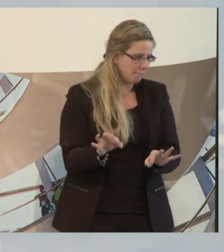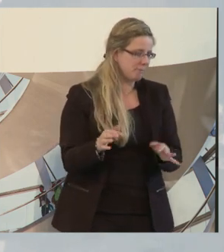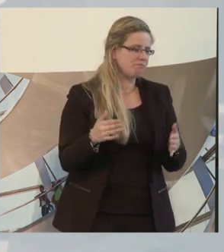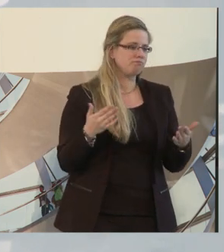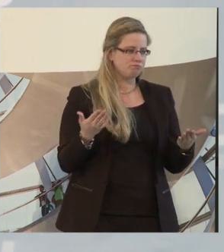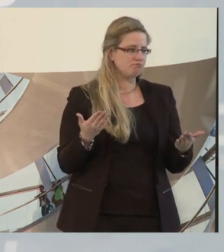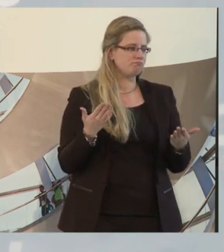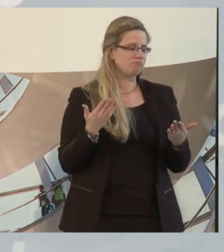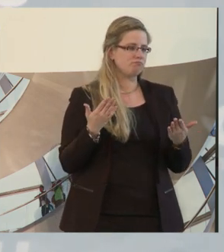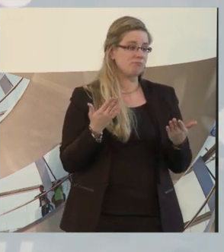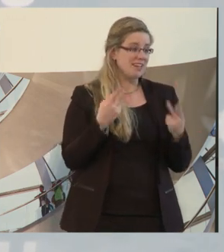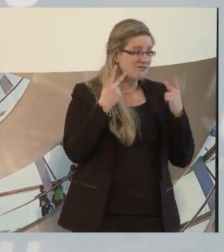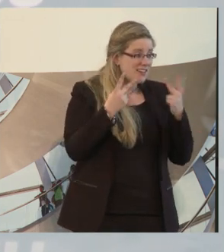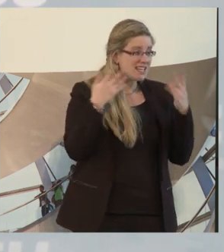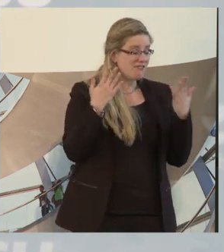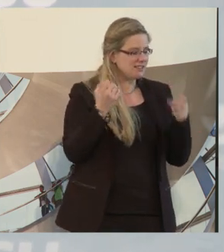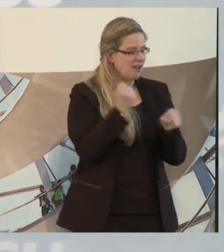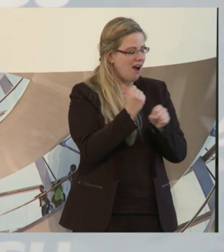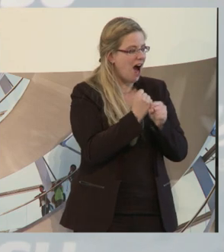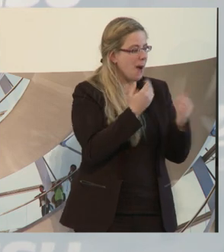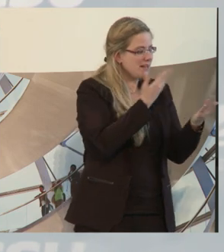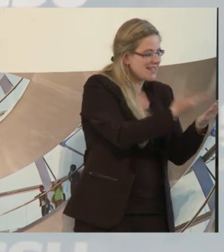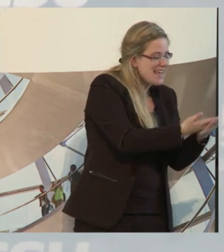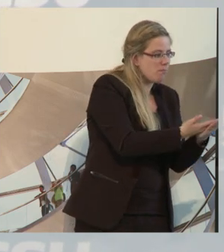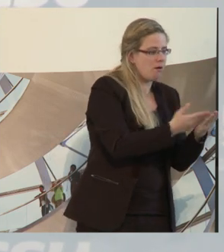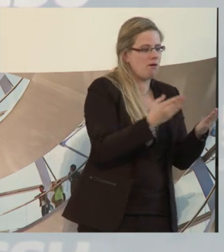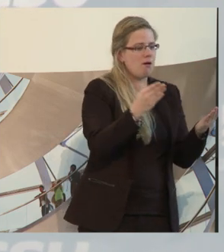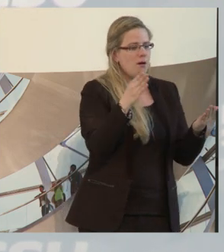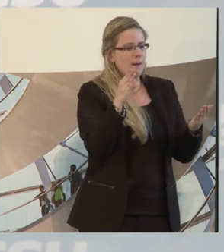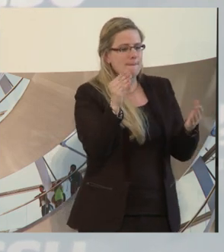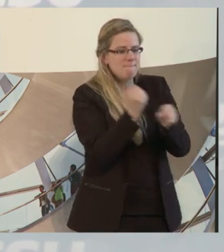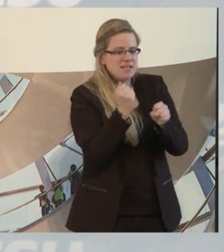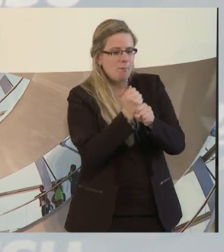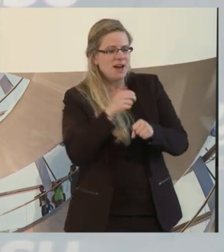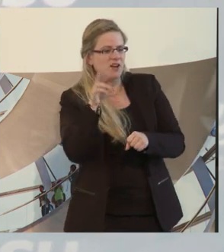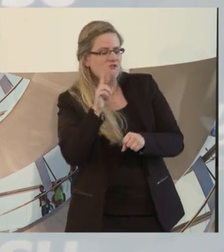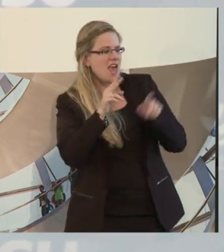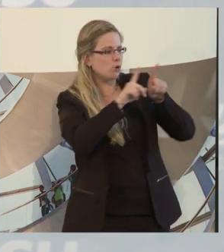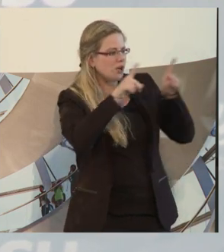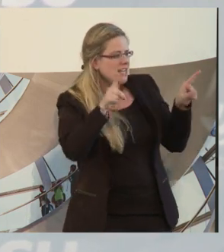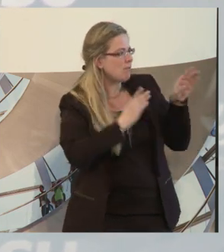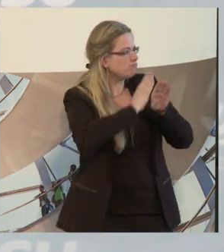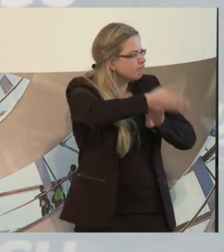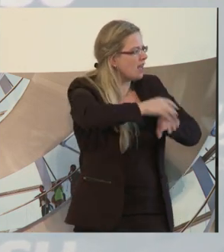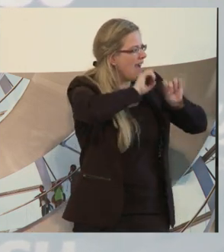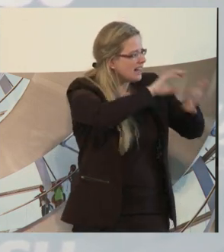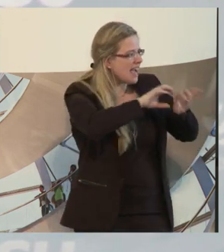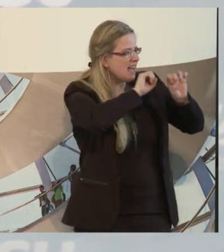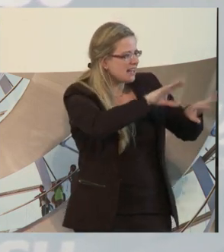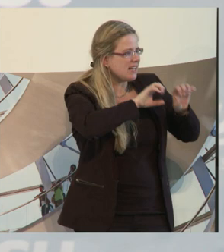die Arbeitgeber genauso wie die Mitarbeiter, die in die Unternehmen gehen, einfach wissen, es gibt einen hohen